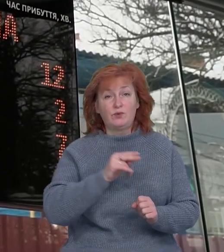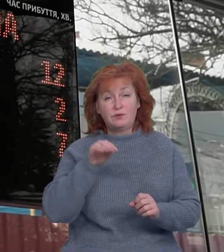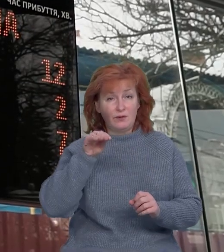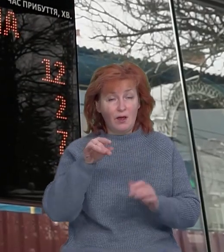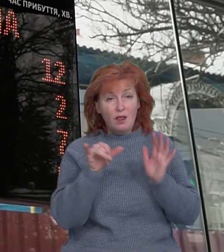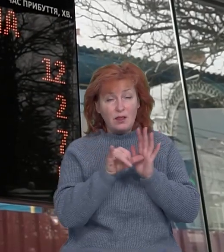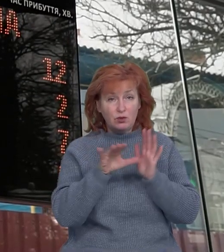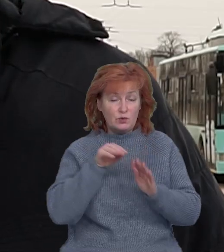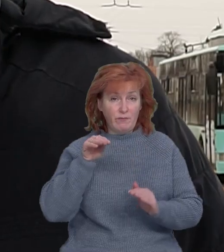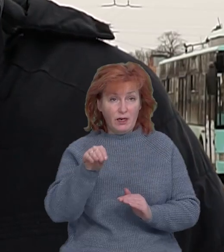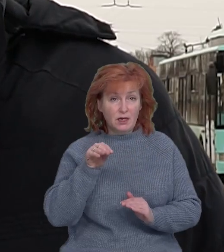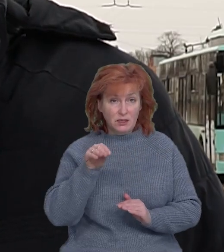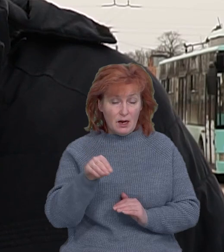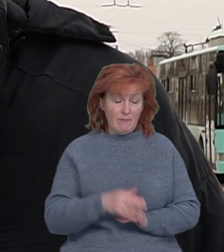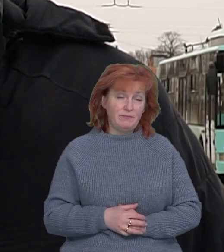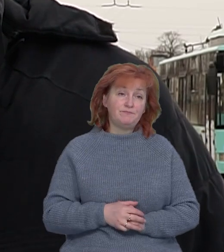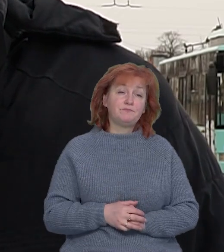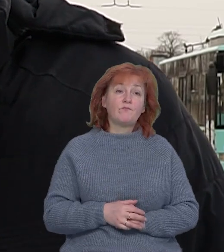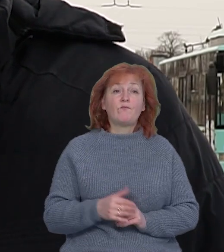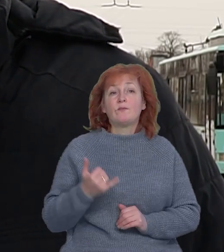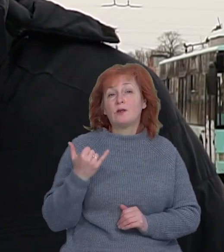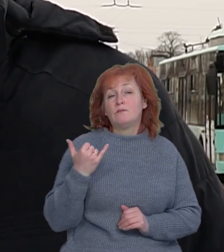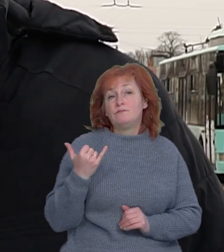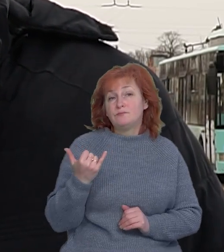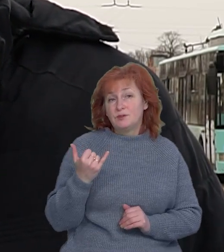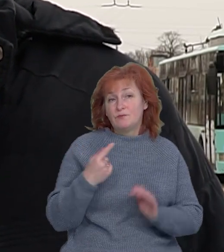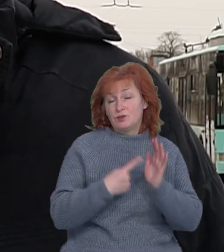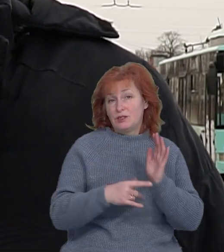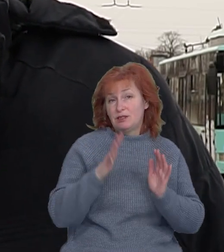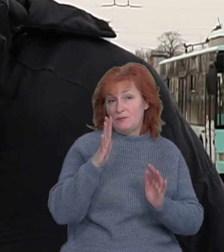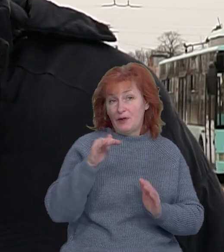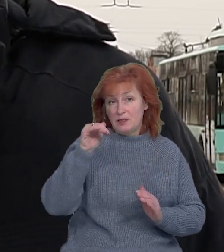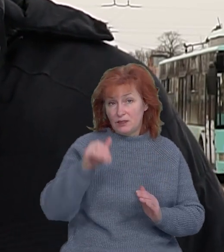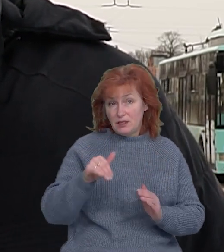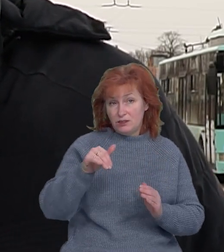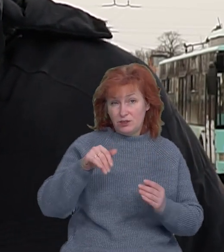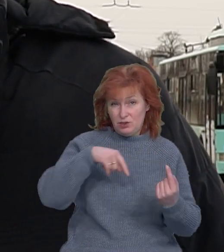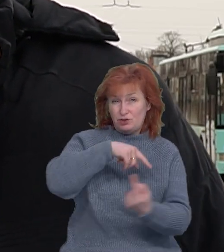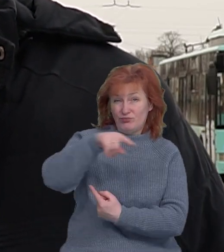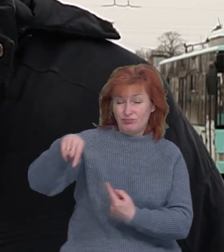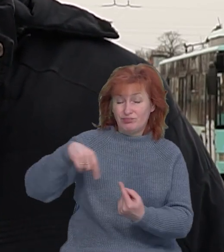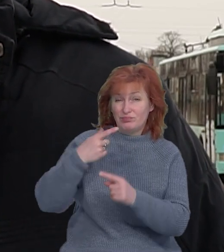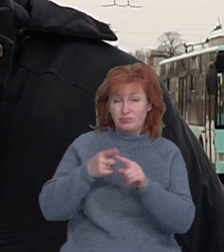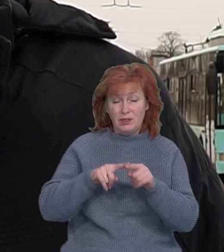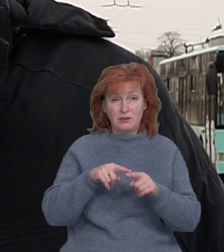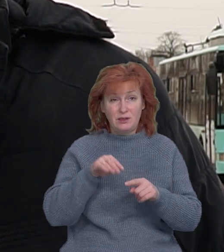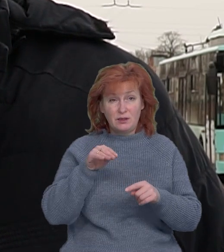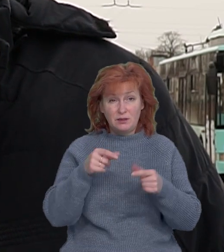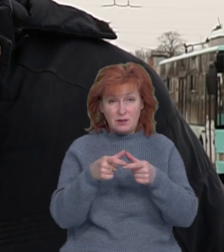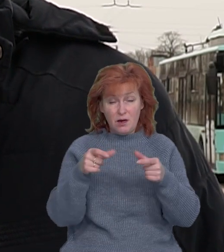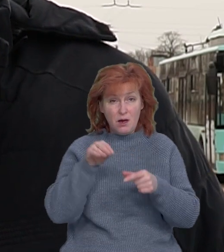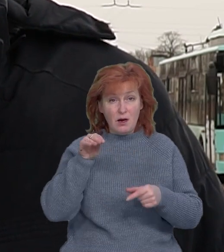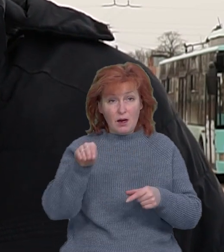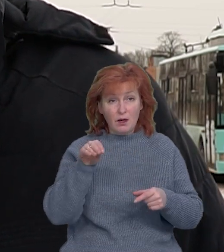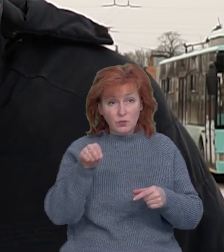електронними картками. На сьогодні в обігу 65 тисяч карток, в тролейбусах близько